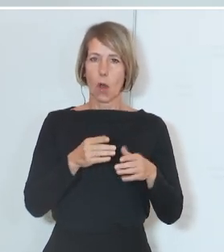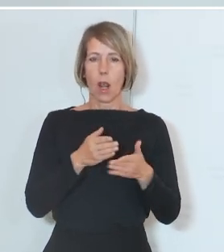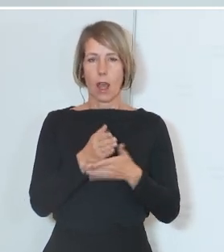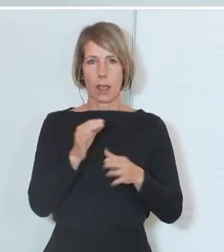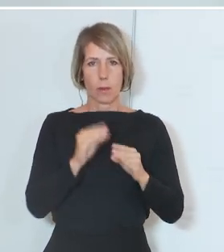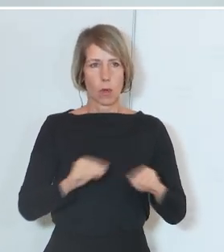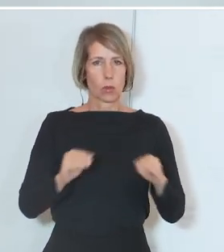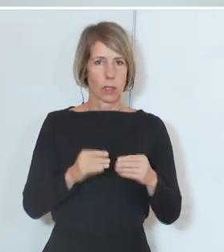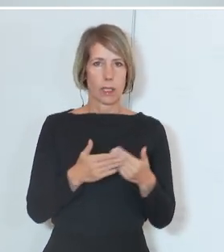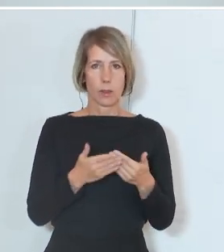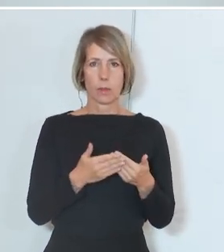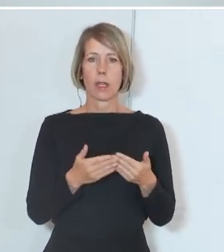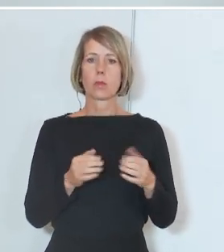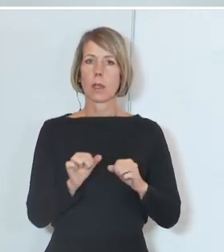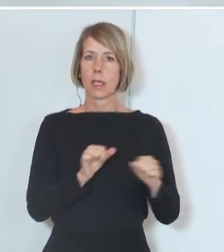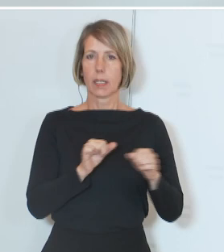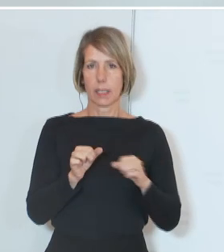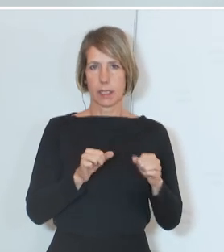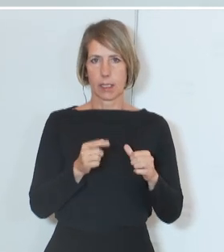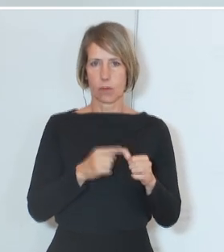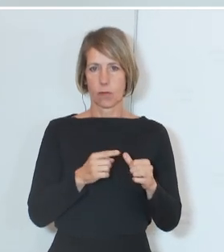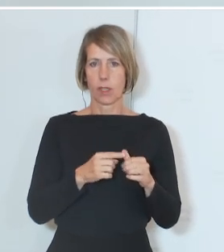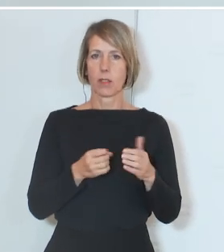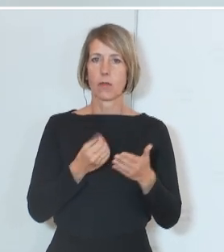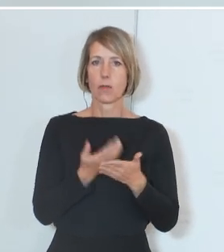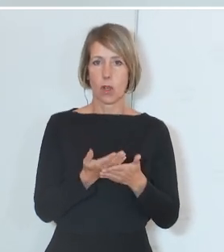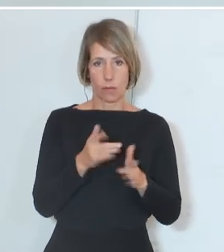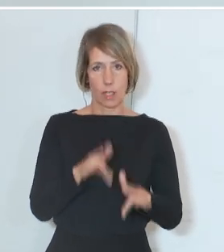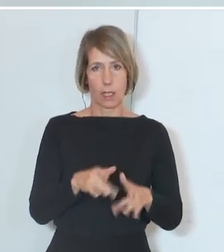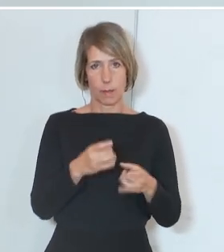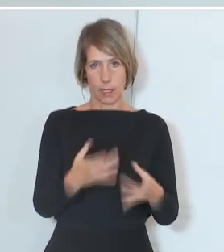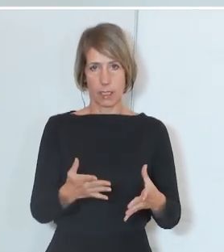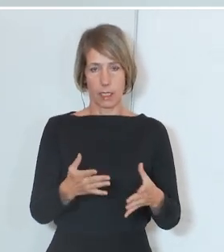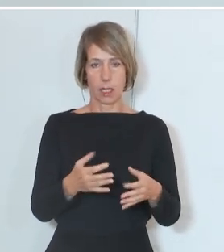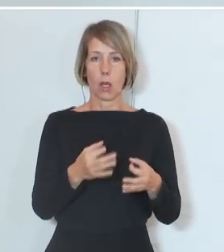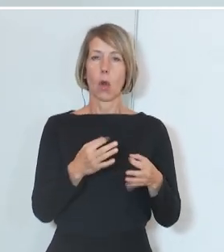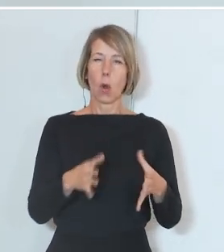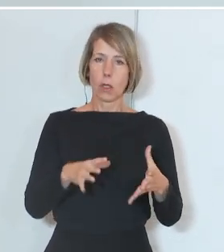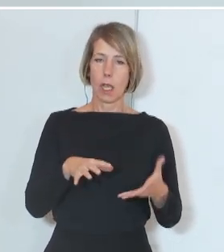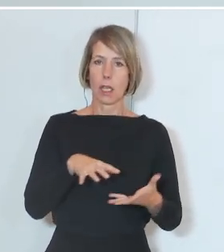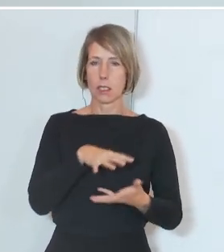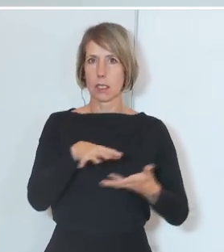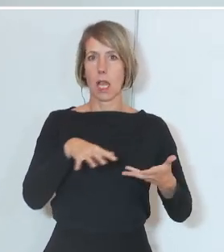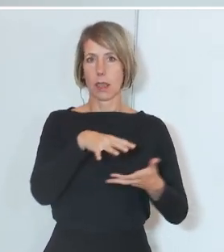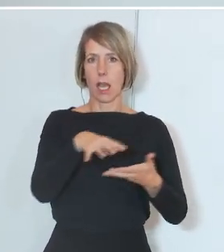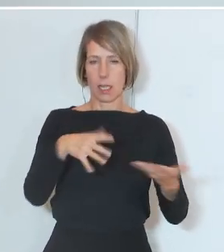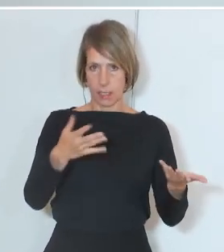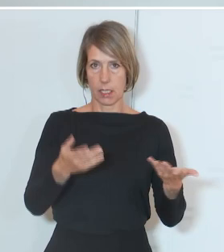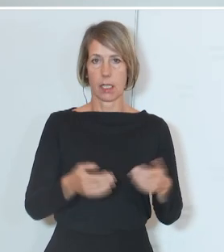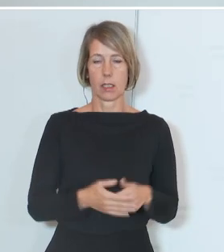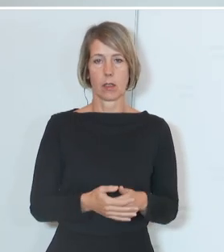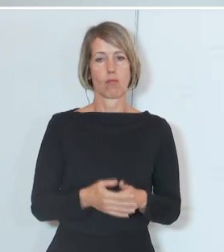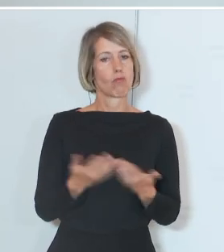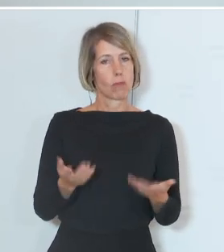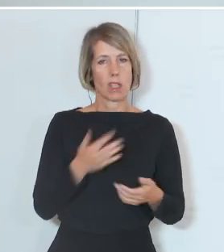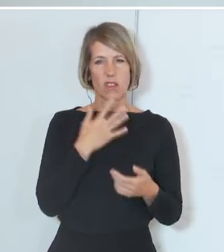angemessen reagiert wird, ohne diese zu skandalisieren. Es gibt also eine Vielzahl von Maßnahmen, die